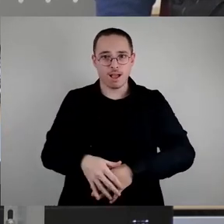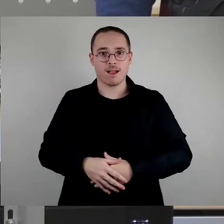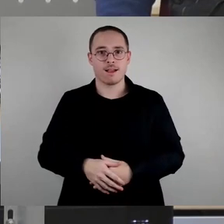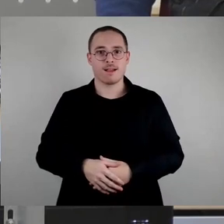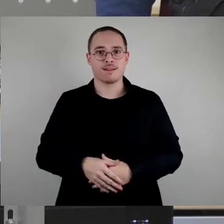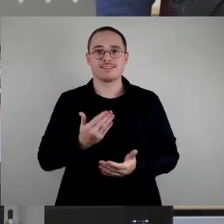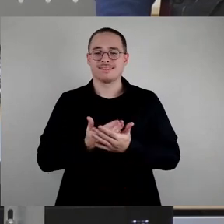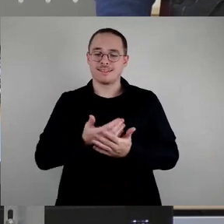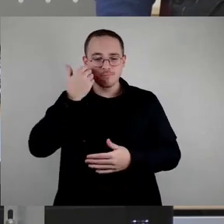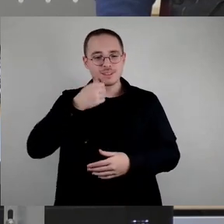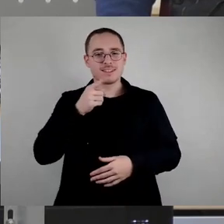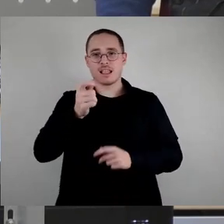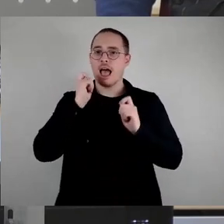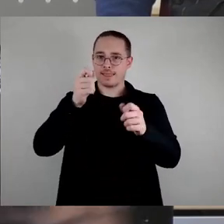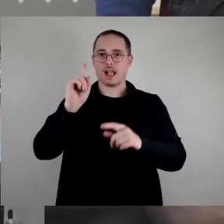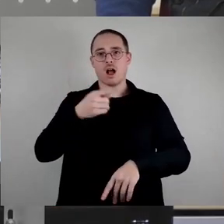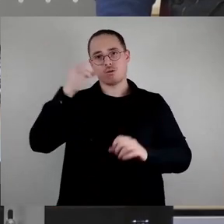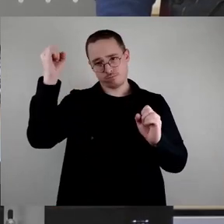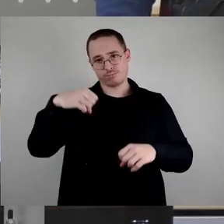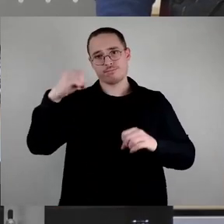kompletten Form auch zu beschließen. Danke.